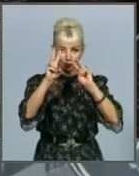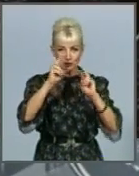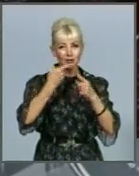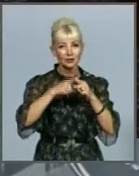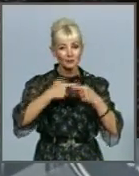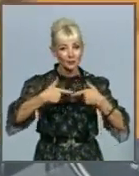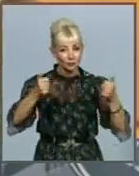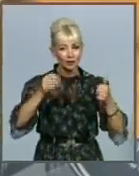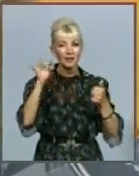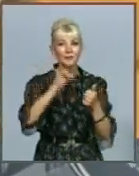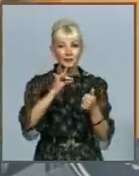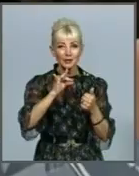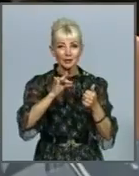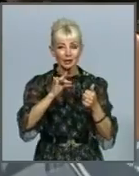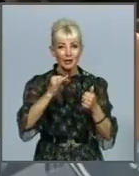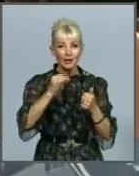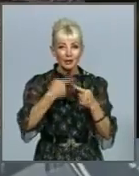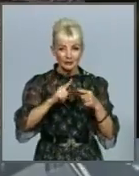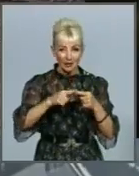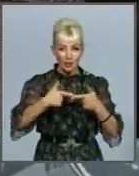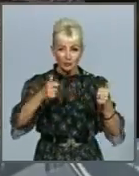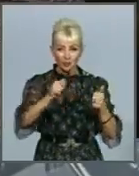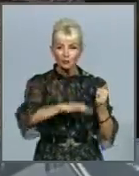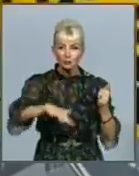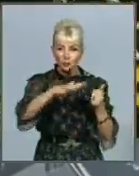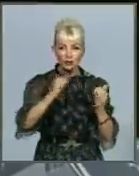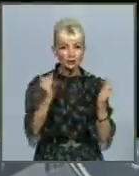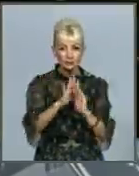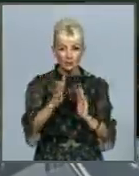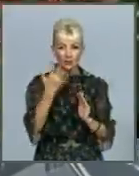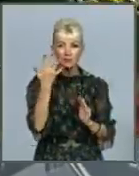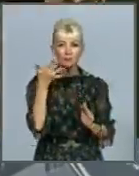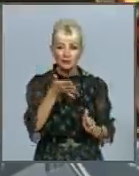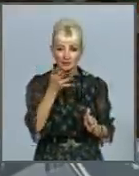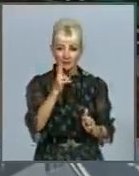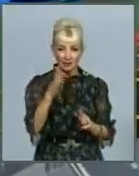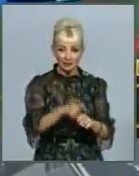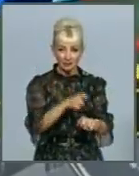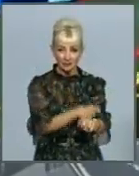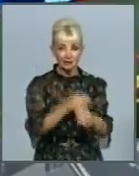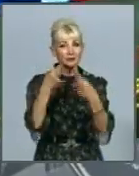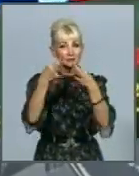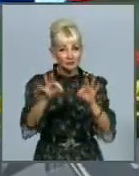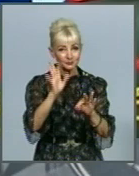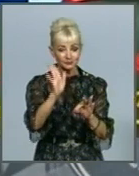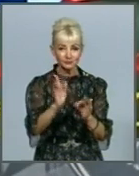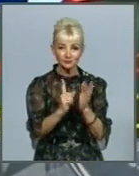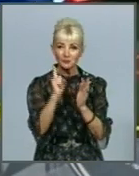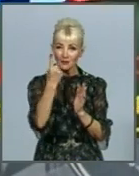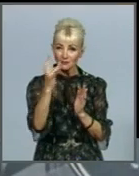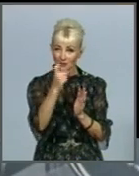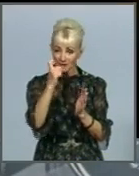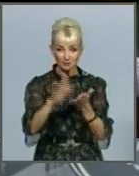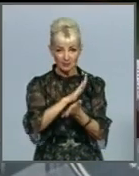заміських комплексах площою не менш 10 тисяч квадратних метрів. Щодо ліцензії, спочатку її надаватимуть безкоштовно протягом